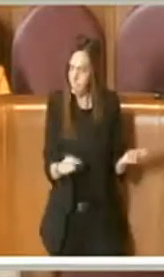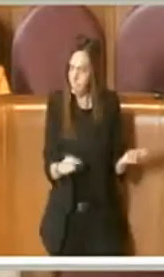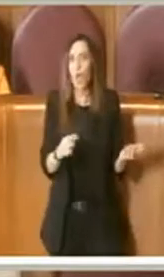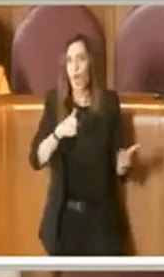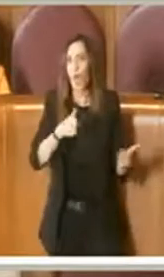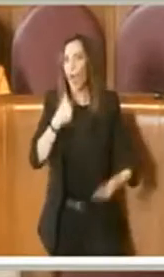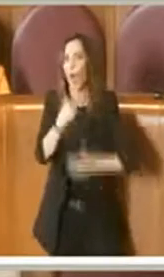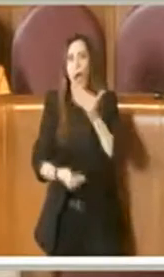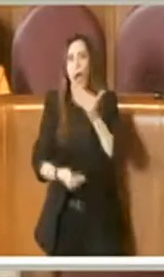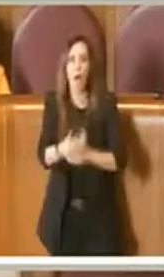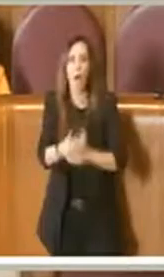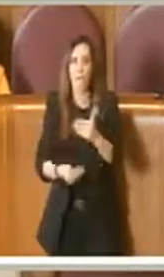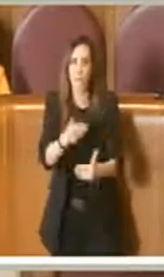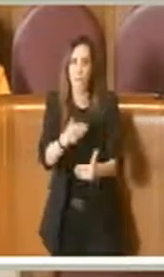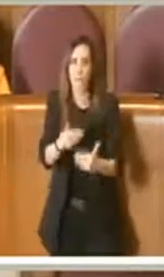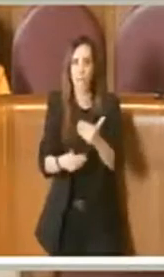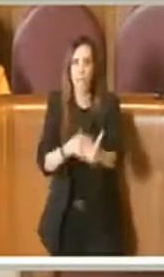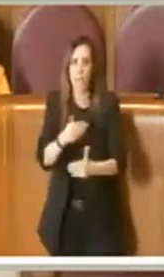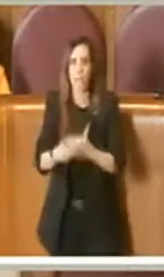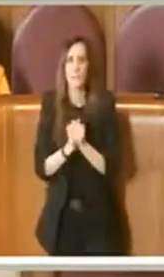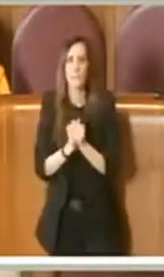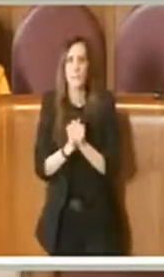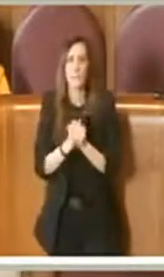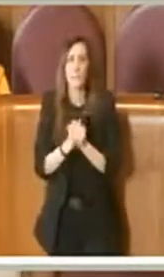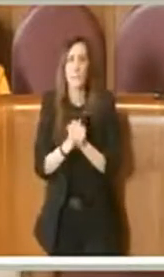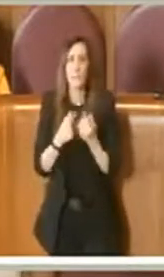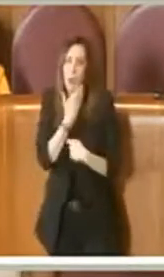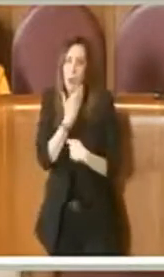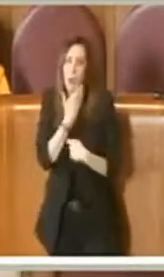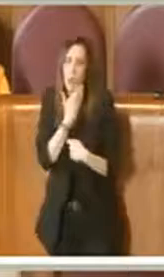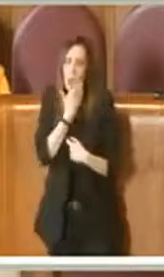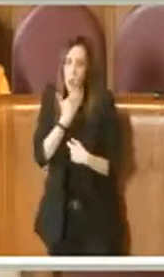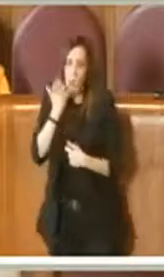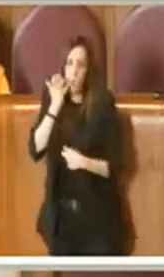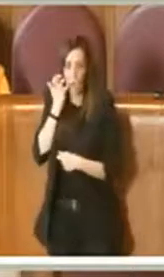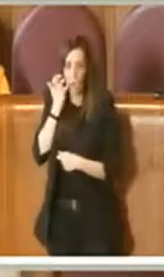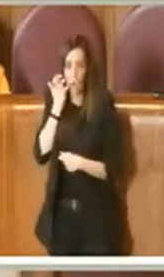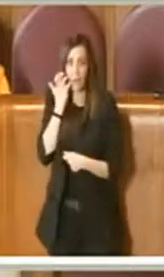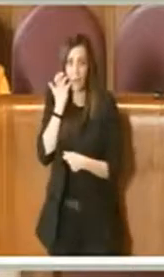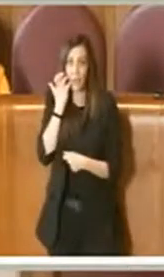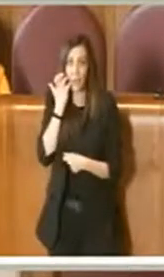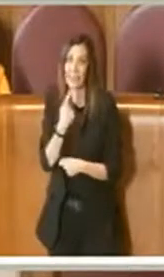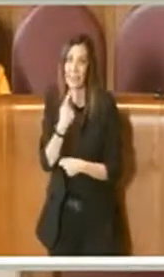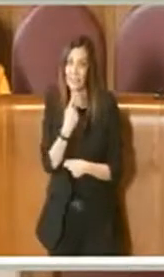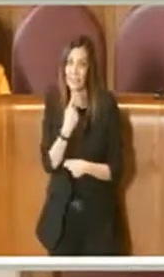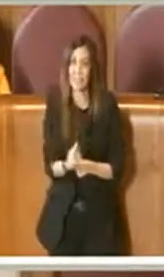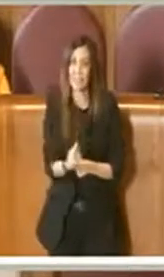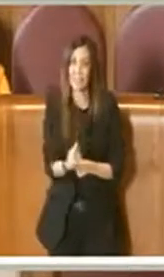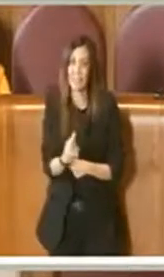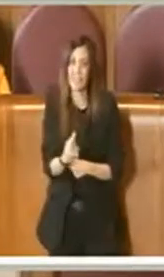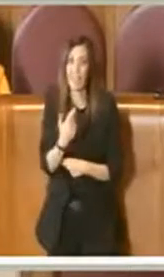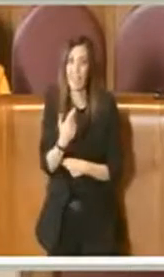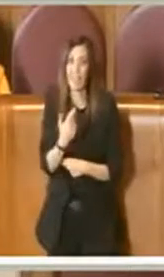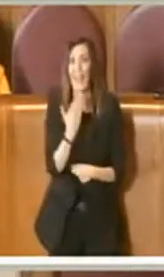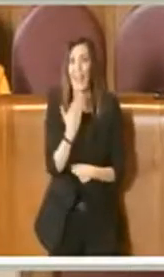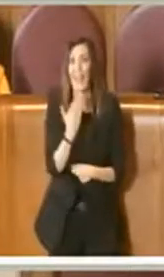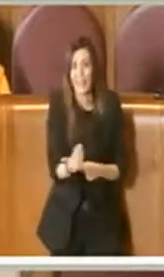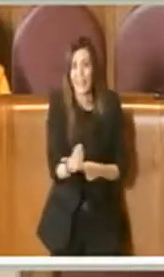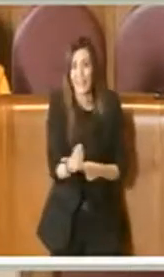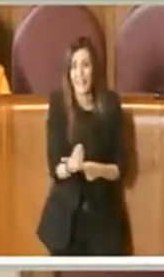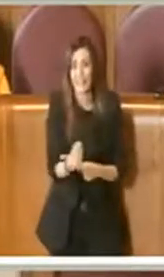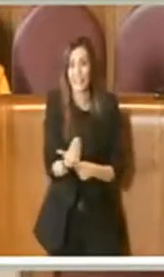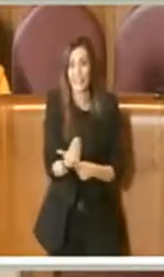portando avanti. Io ci tengo però a dire che voglio ringraziare